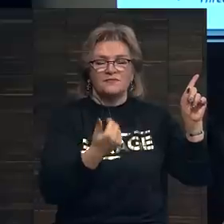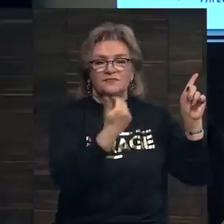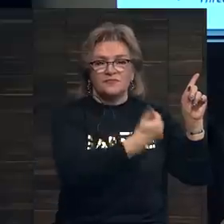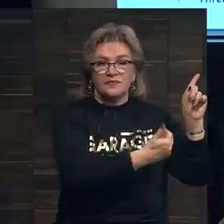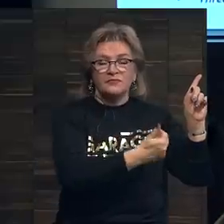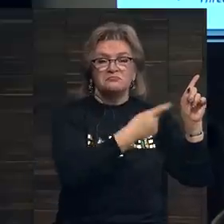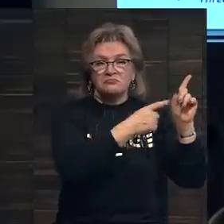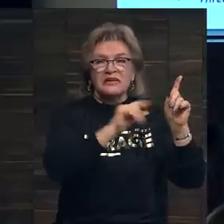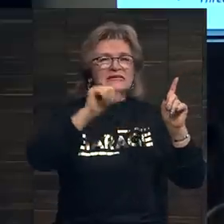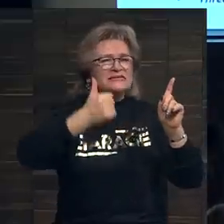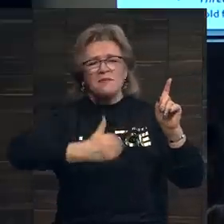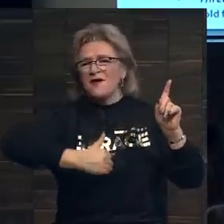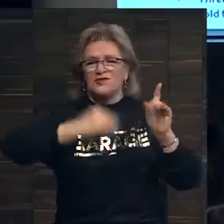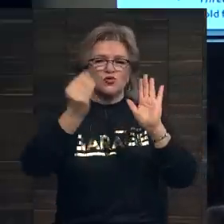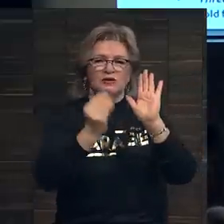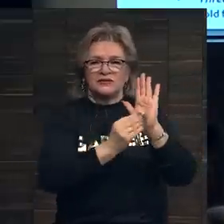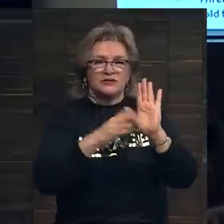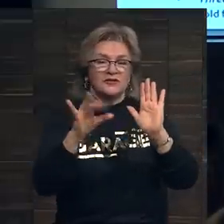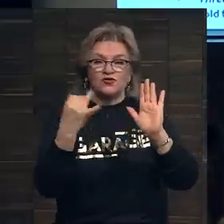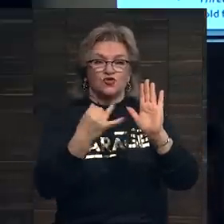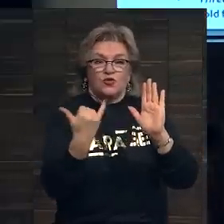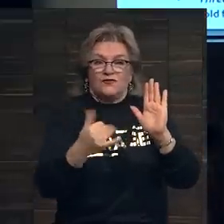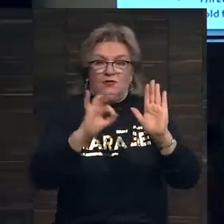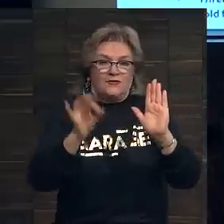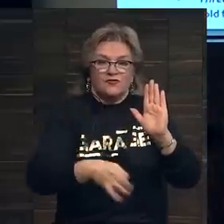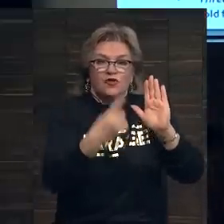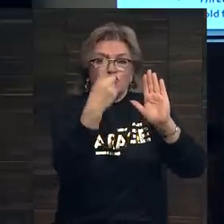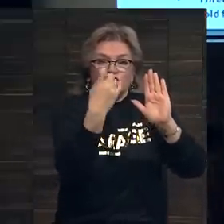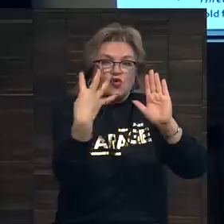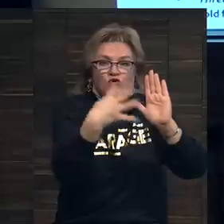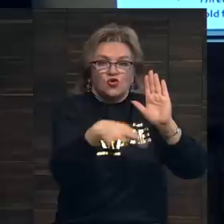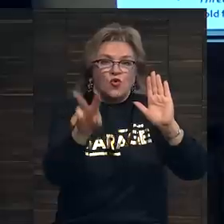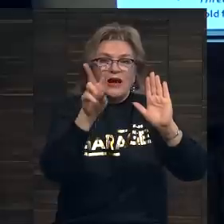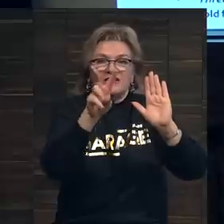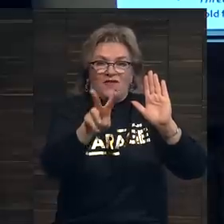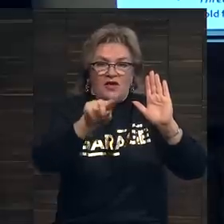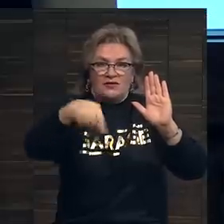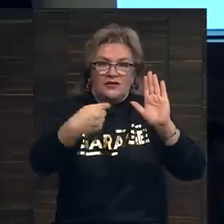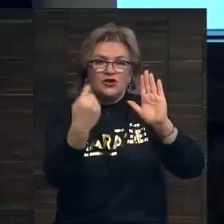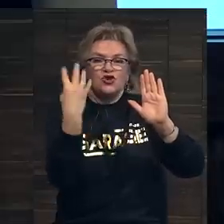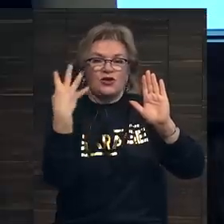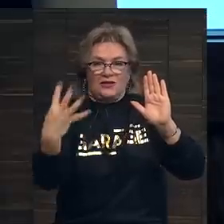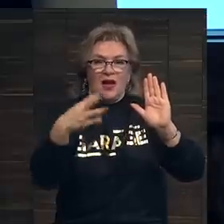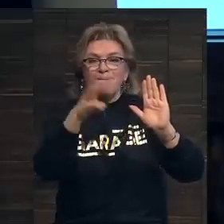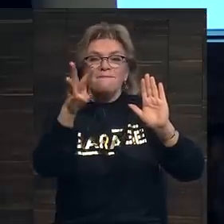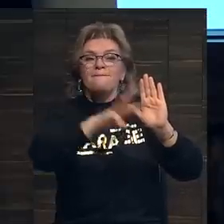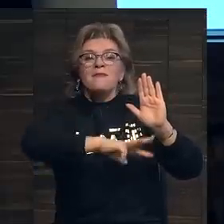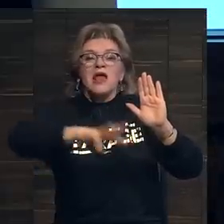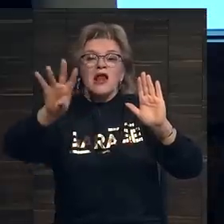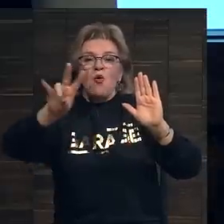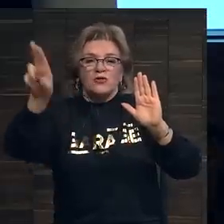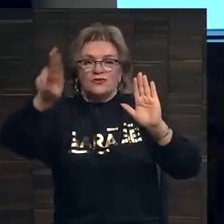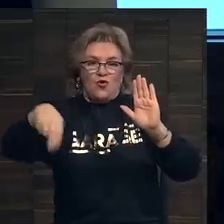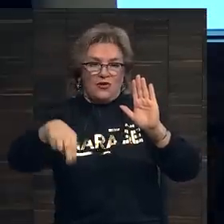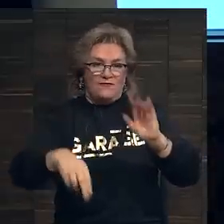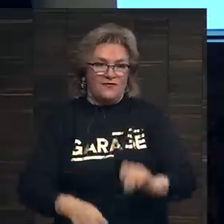ушли по самой высокой цене за всю историю современного искусства 142,4 миллиона долларов.